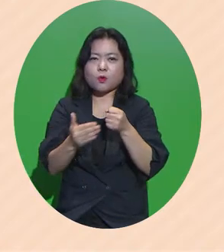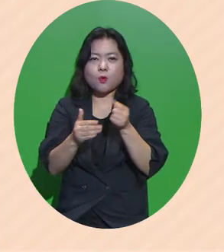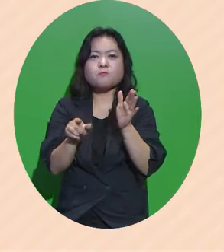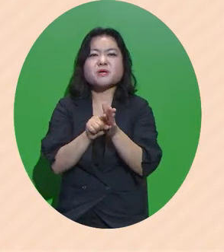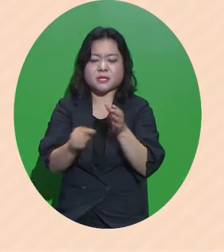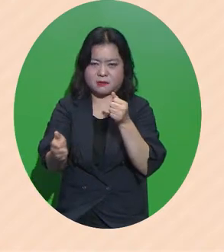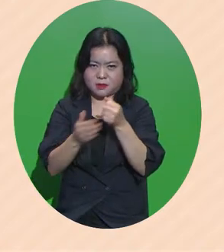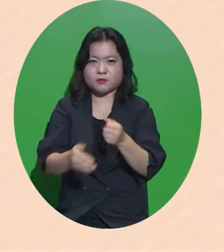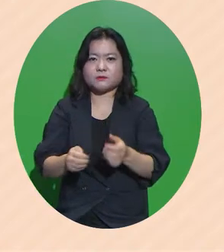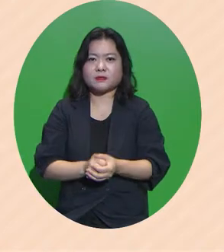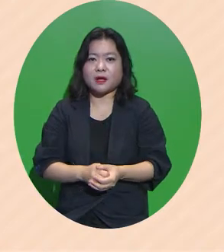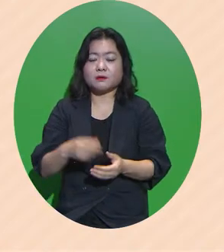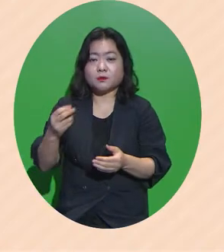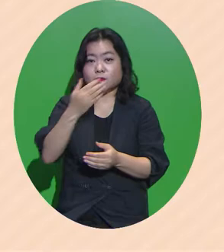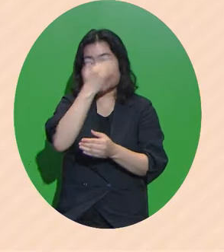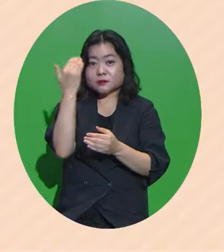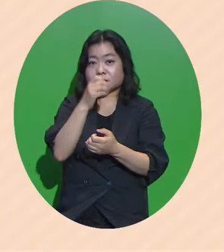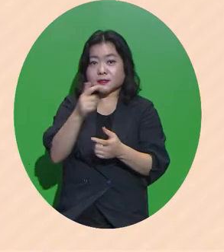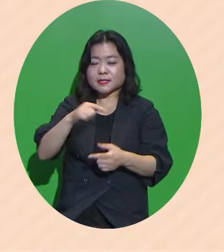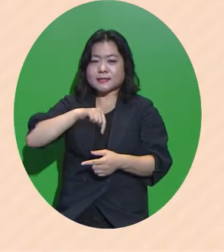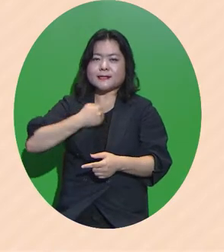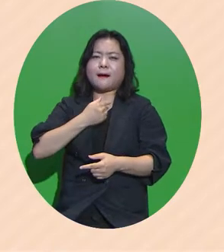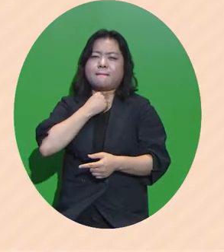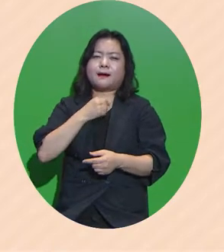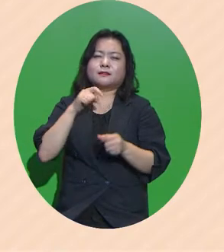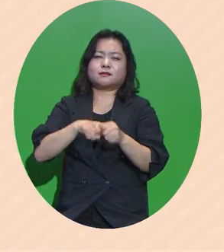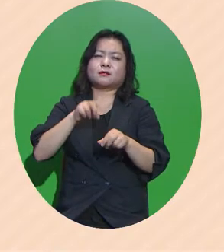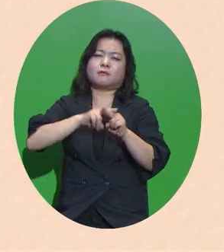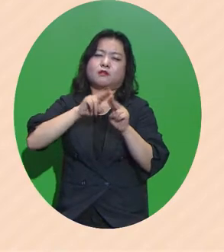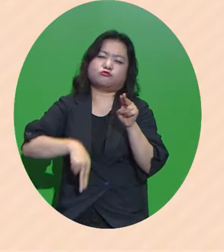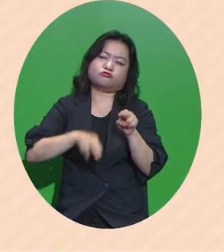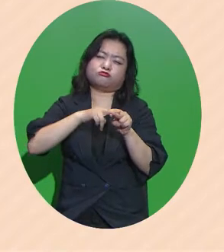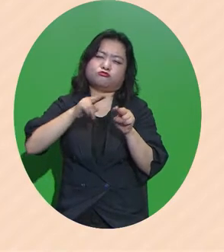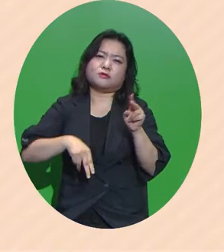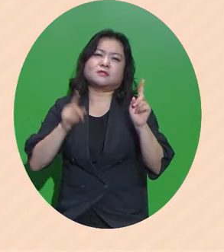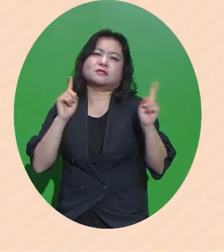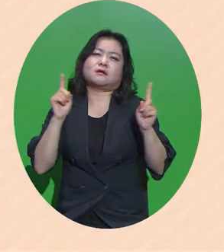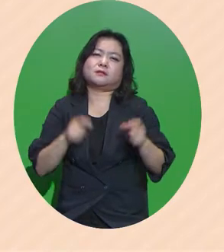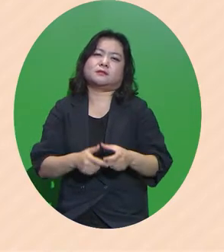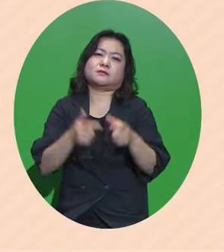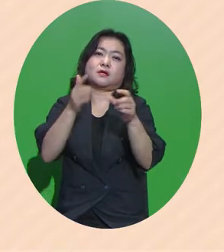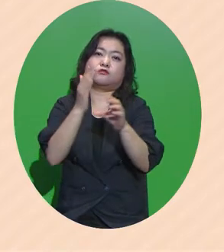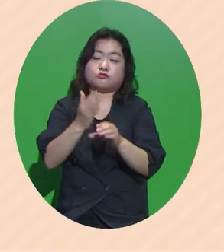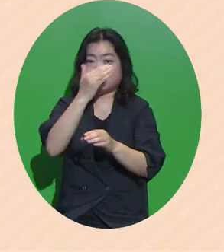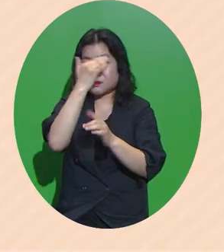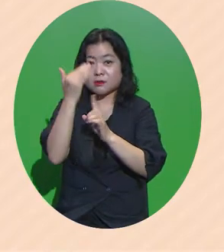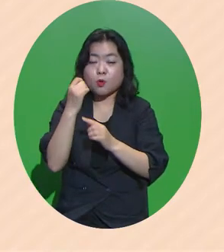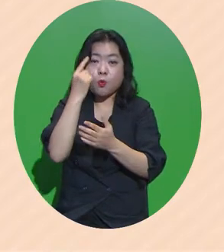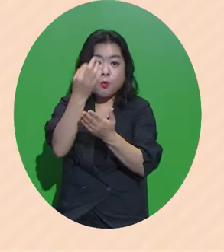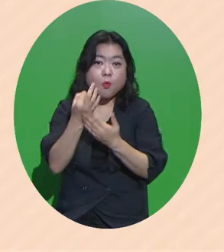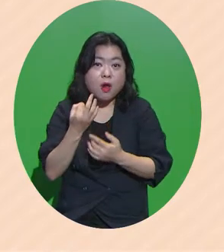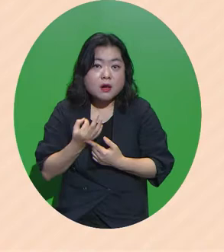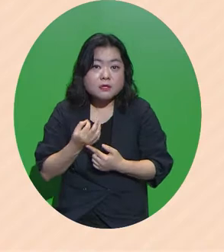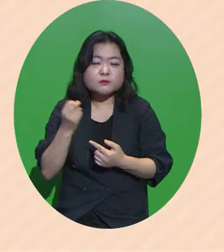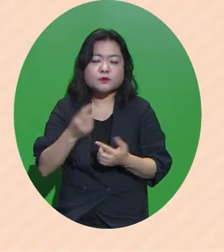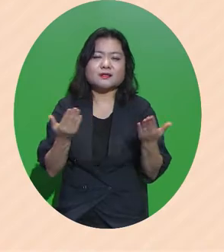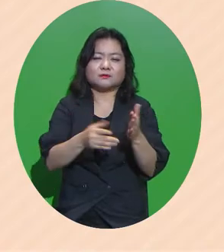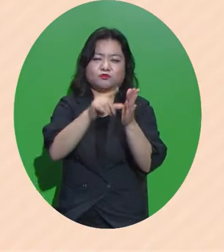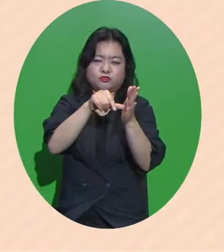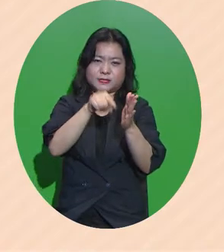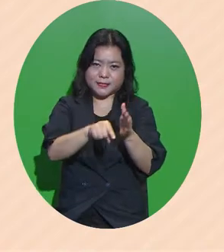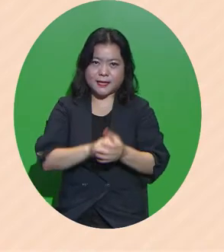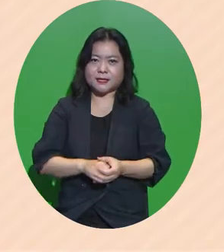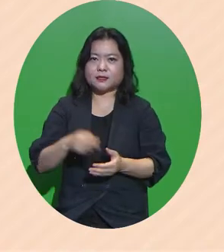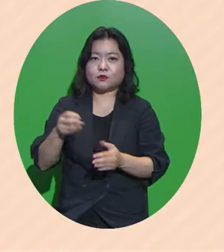한편 청년들의 자발적 실업이 증가하고 있습니다 청년들은 임금뿐만 아니라 근무 시간